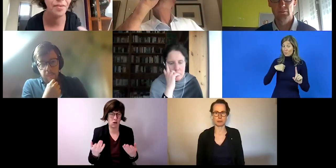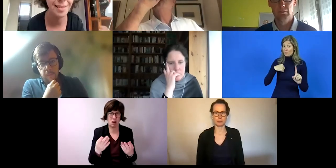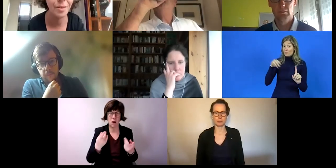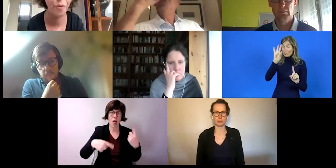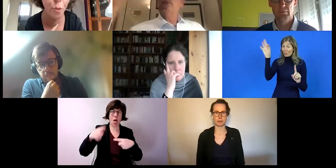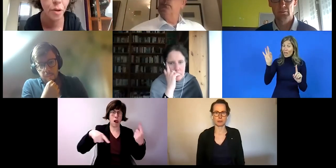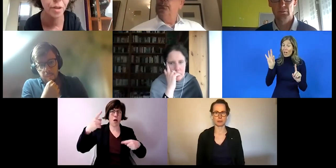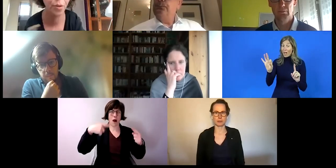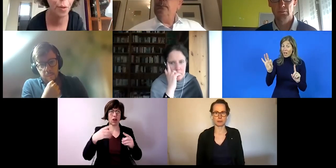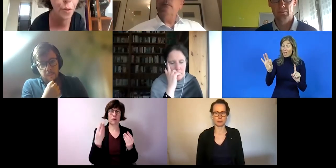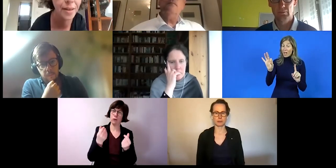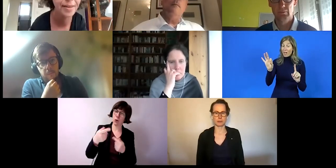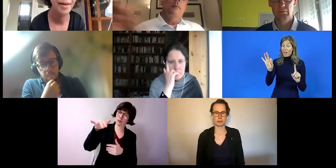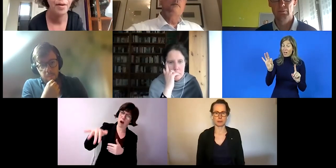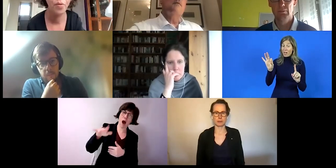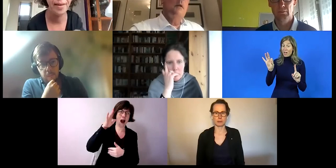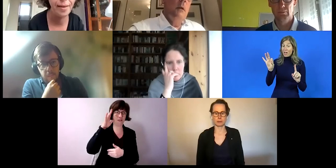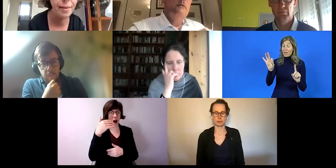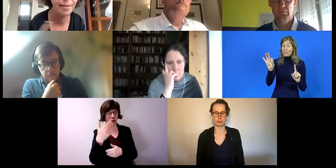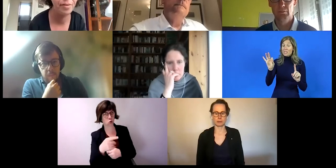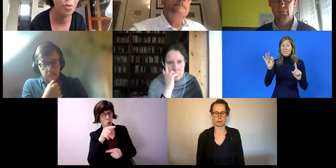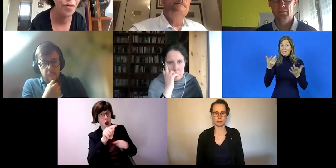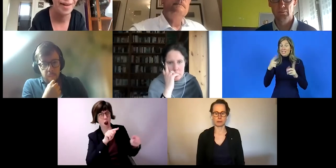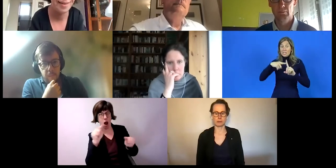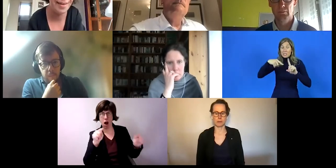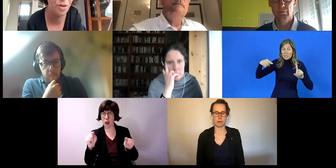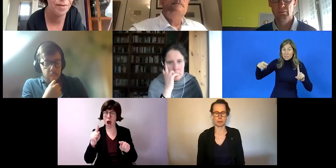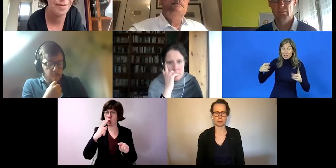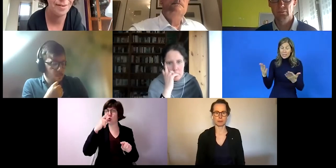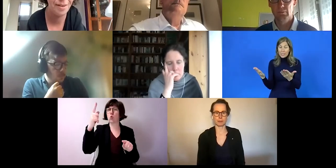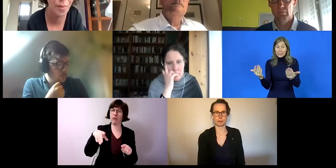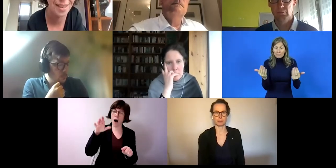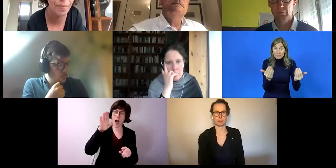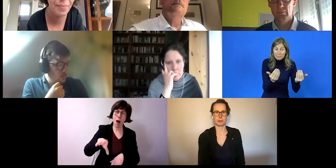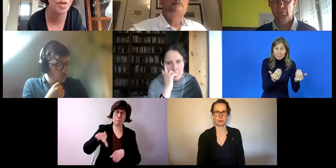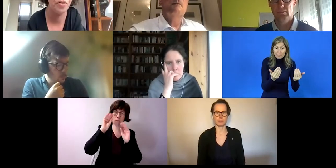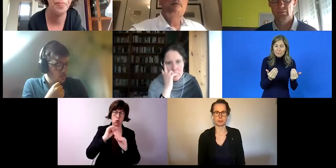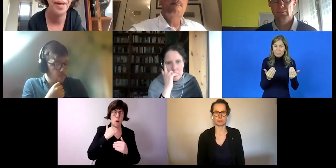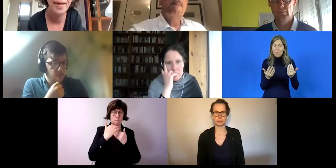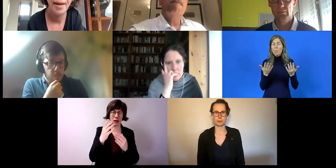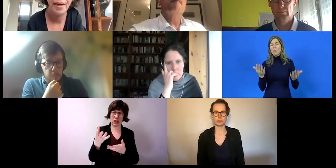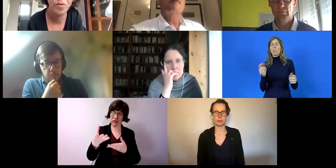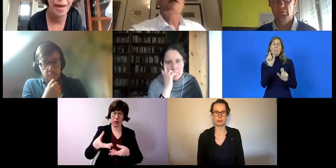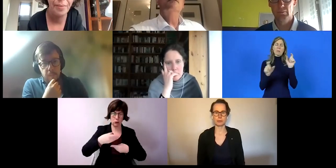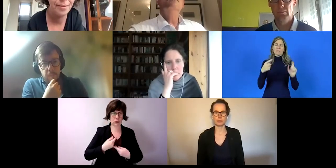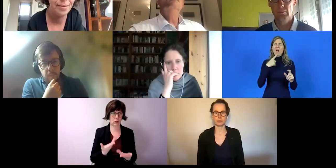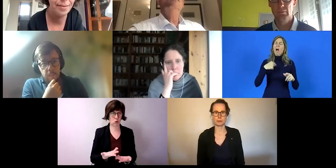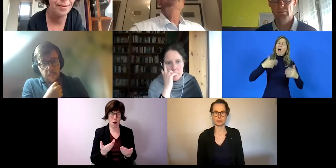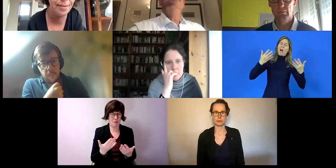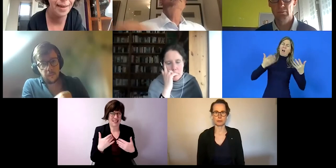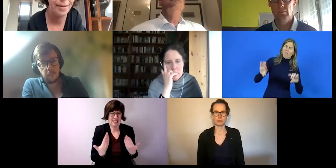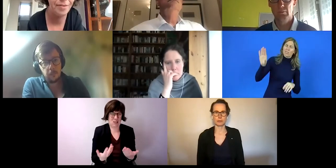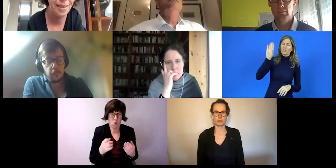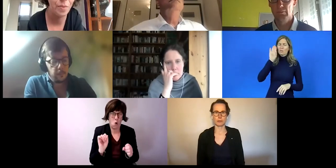irgendwas gefühlt, gehört oder zufällig als Bericht mal mitgenommen. Aber so kann man